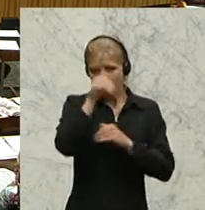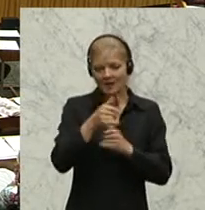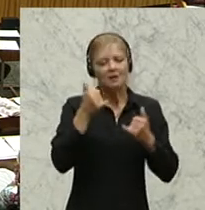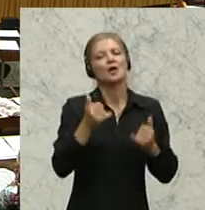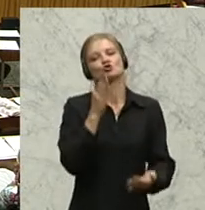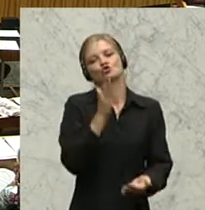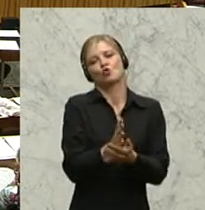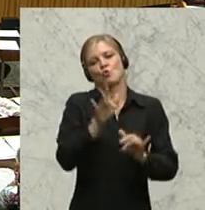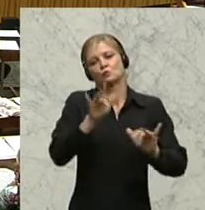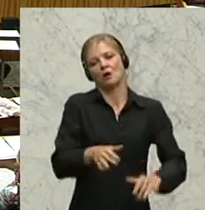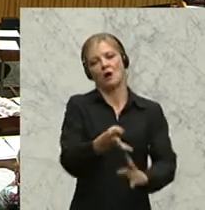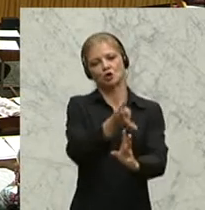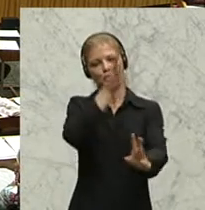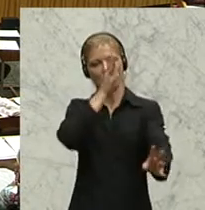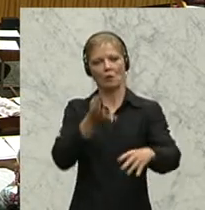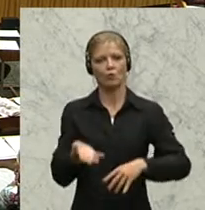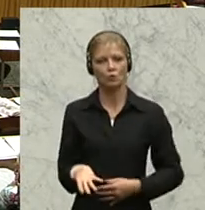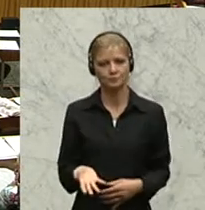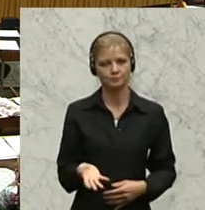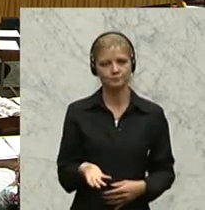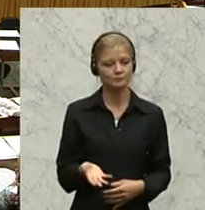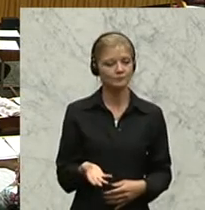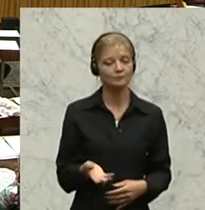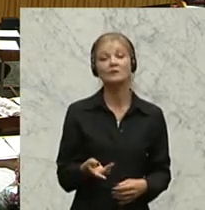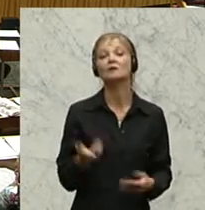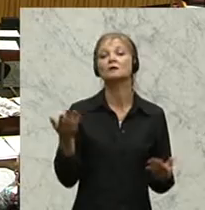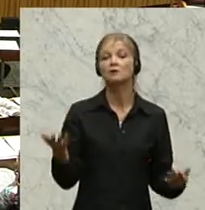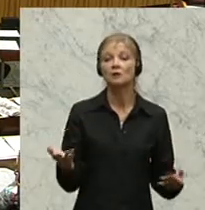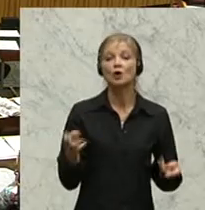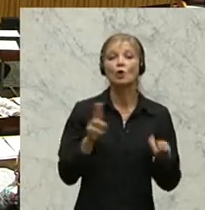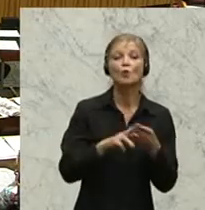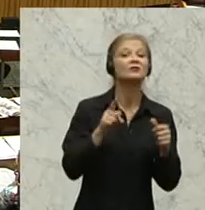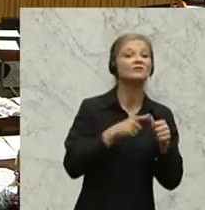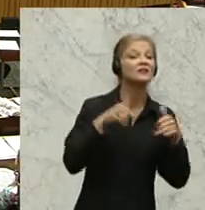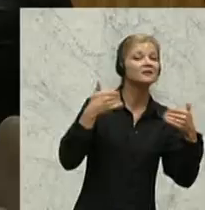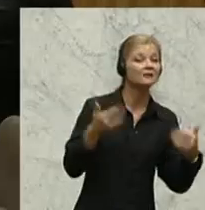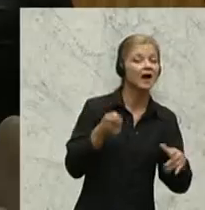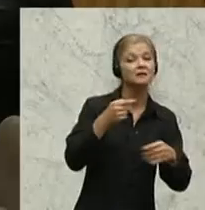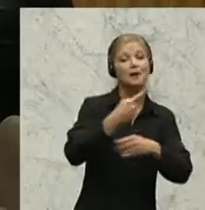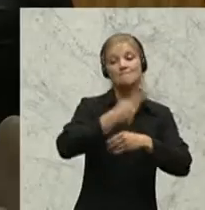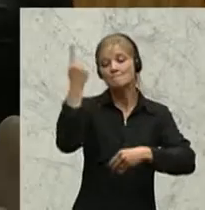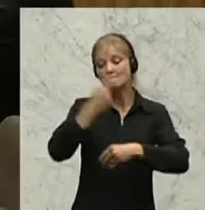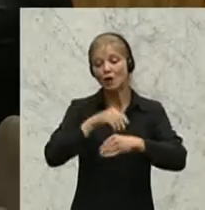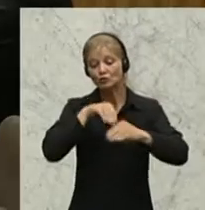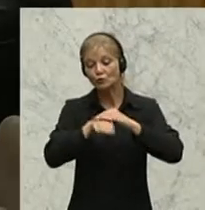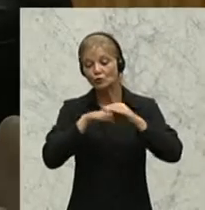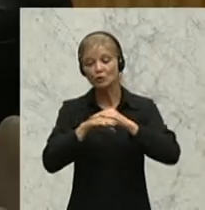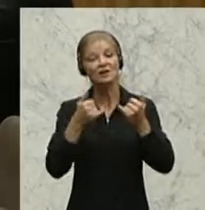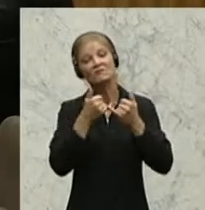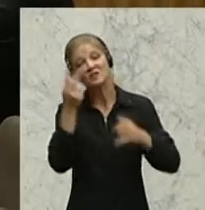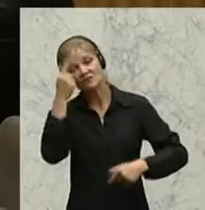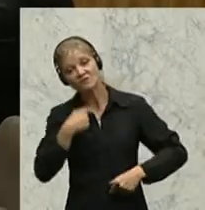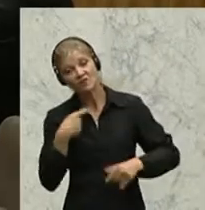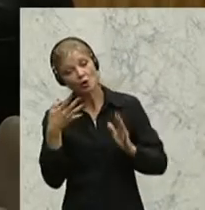die nicht, oder diese sogenannten Mautflüchtlinge, wie Sie das unter Kontrolle bringen wollen, da bin ich neugierig. Aber